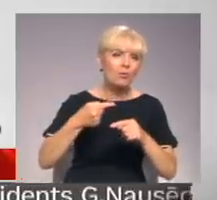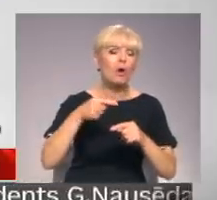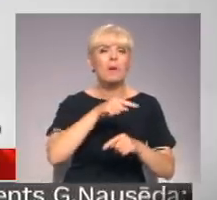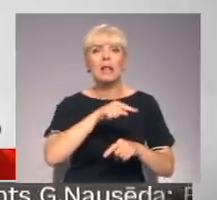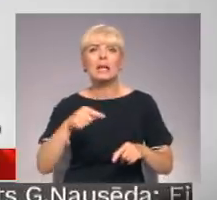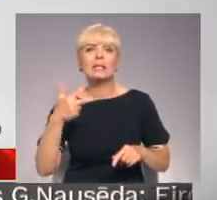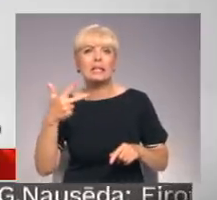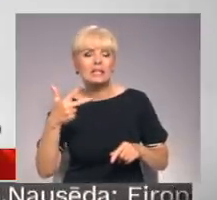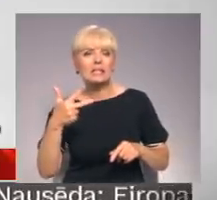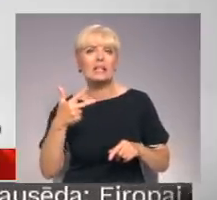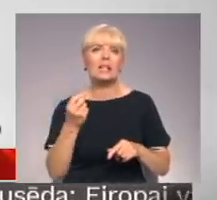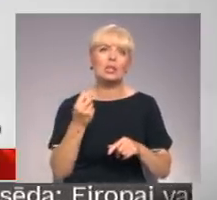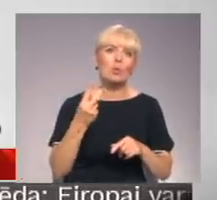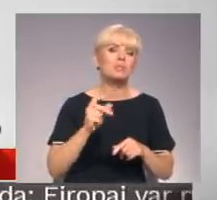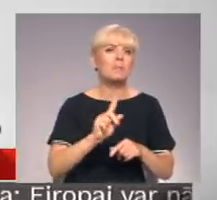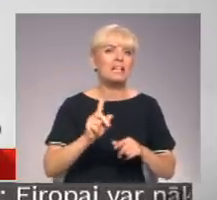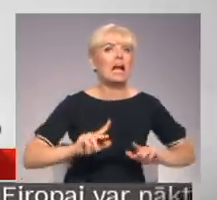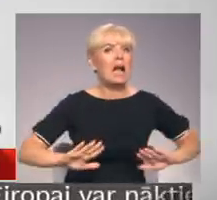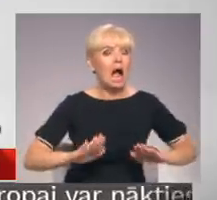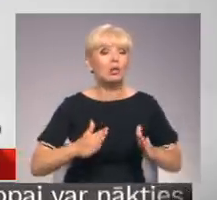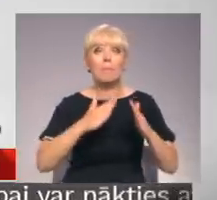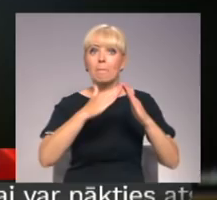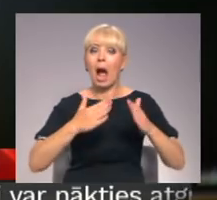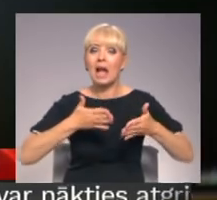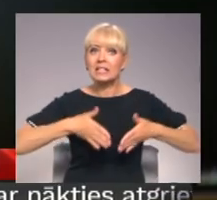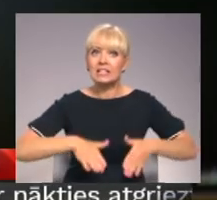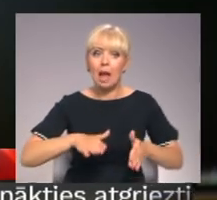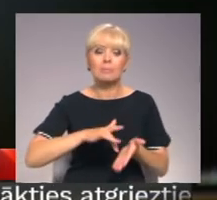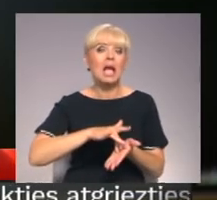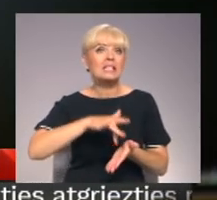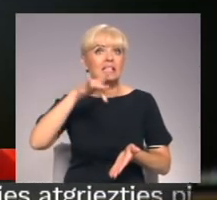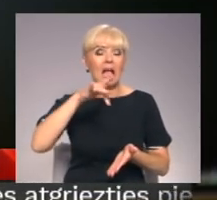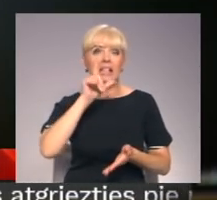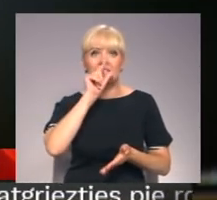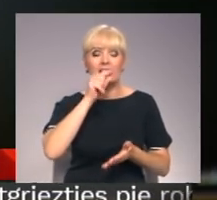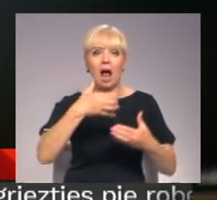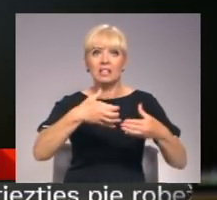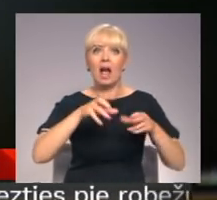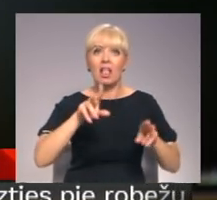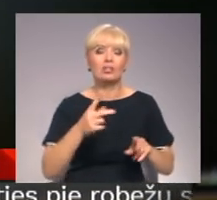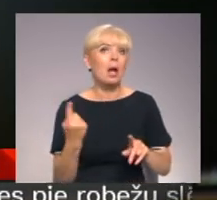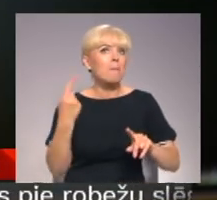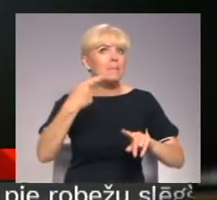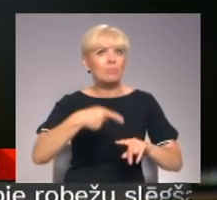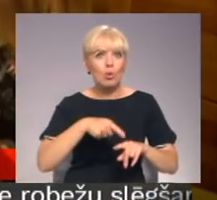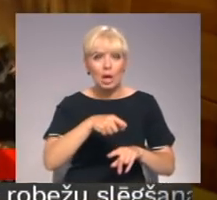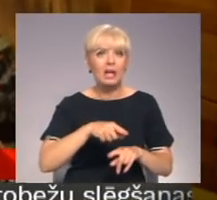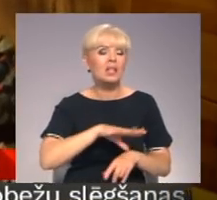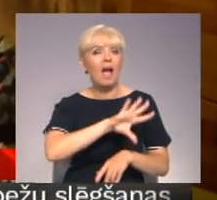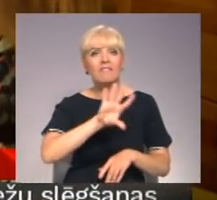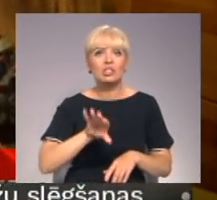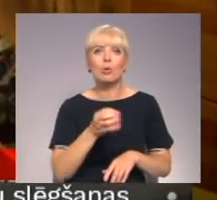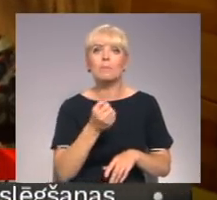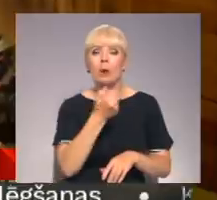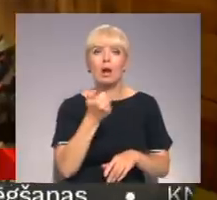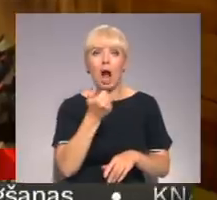līdz desmit un pat 12 gadījumiem. Mājdzemdību centrā stārķa līgs devsver, šī ir pirmā reize teju. 15 gadu